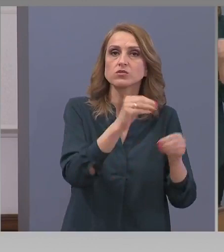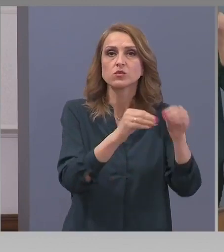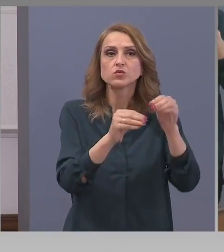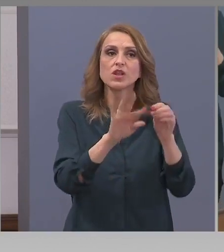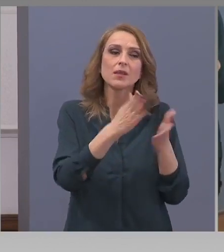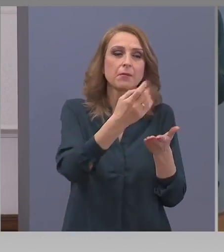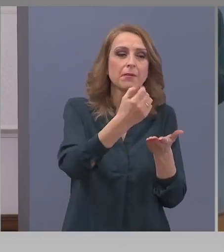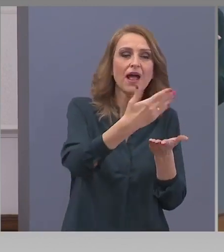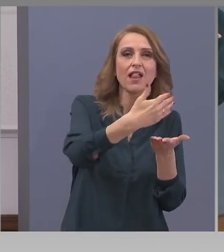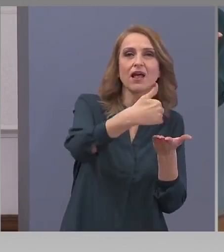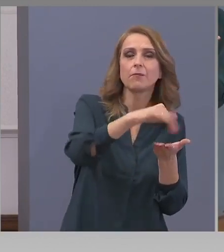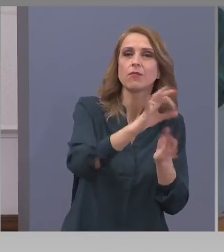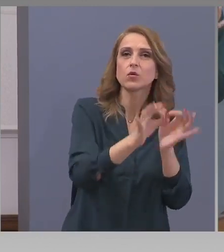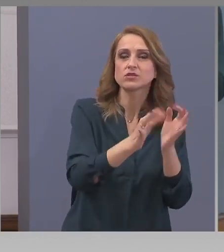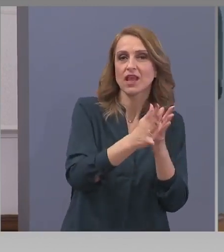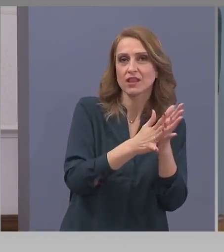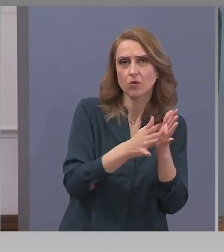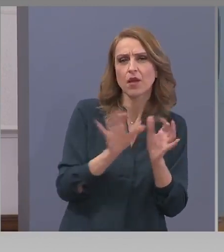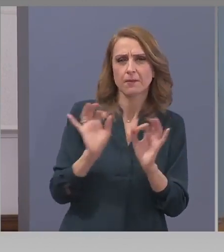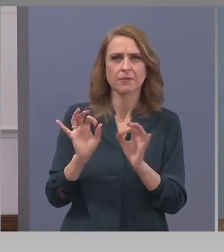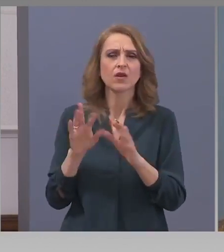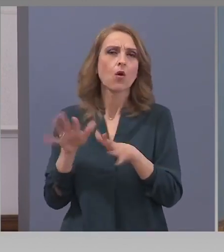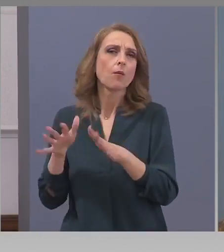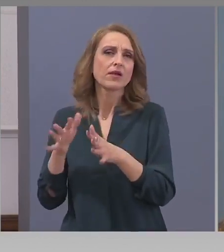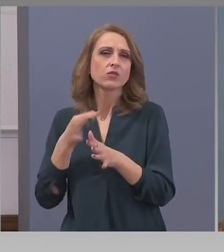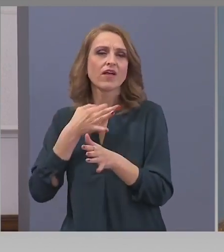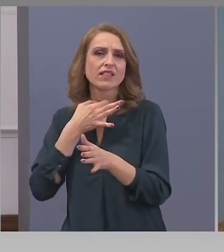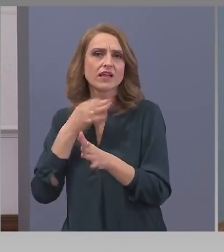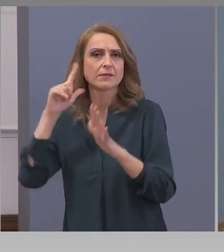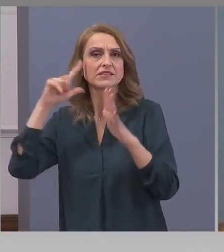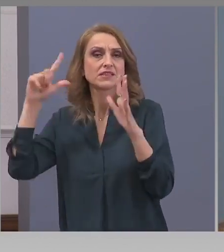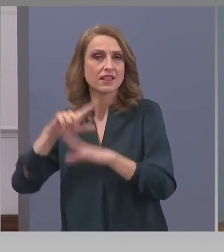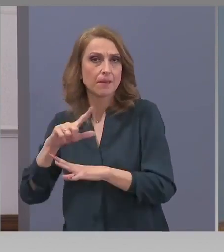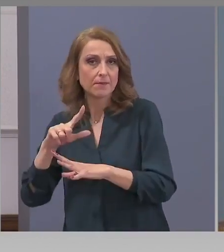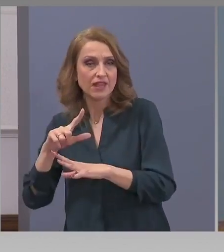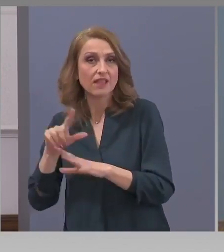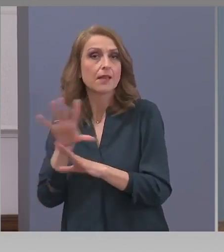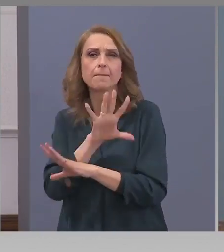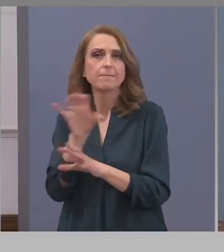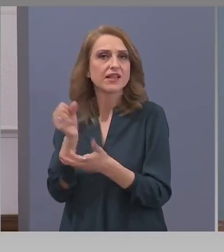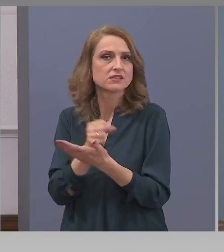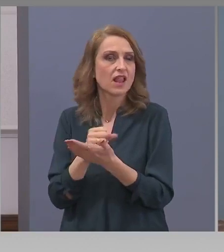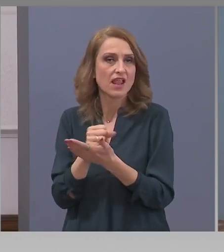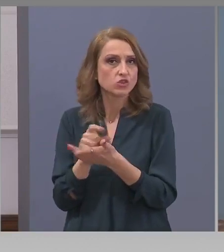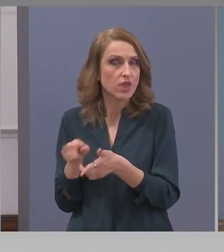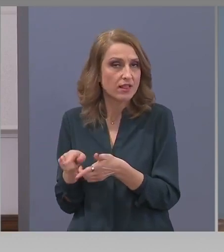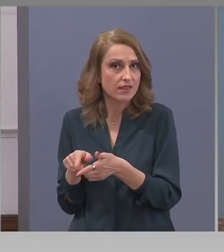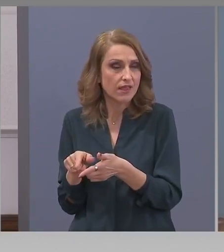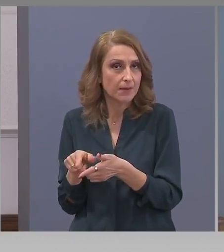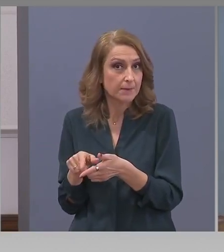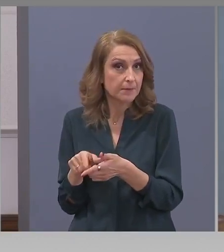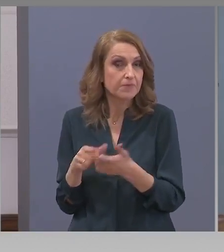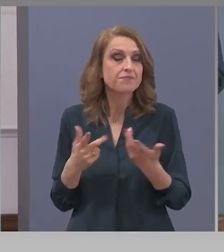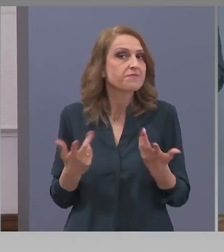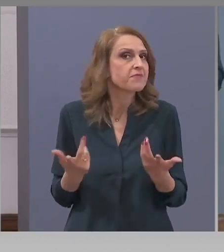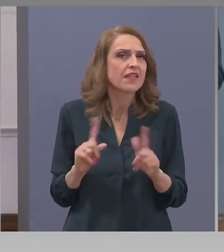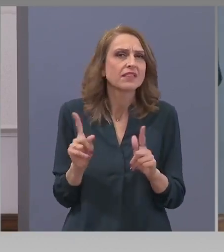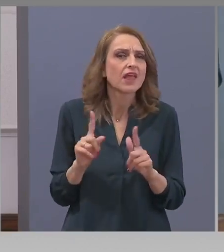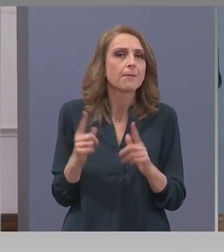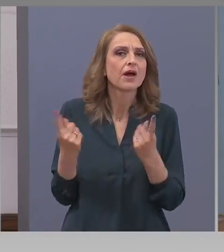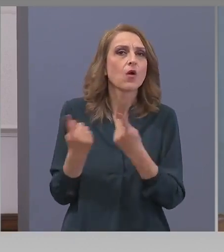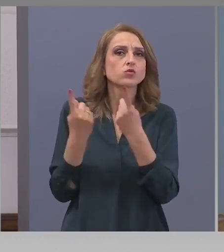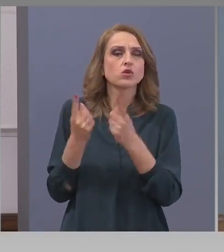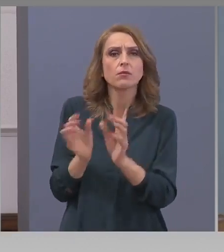Обикновенната настинка с лечение минава за 7 дни, без лечение за една седмица. Но, т.е. нямаме нещо специфично